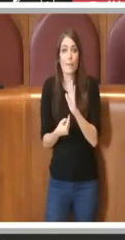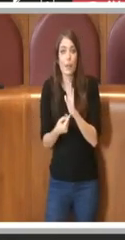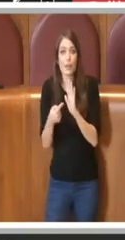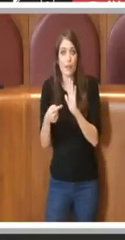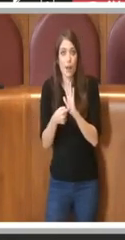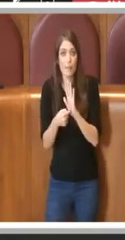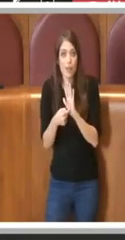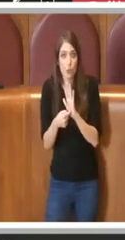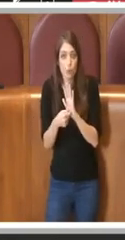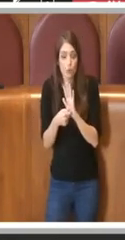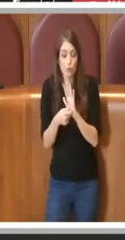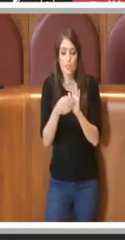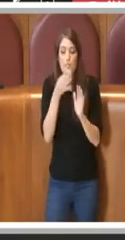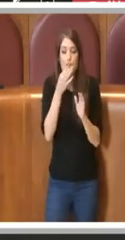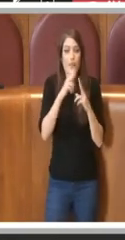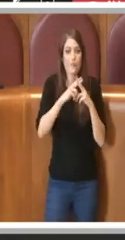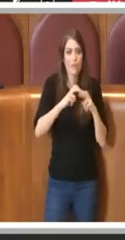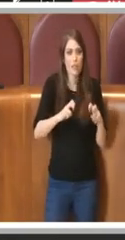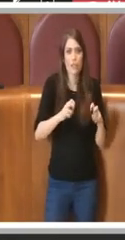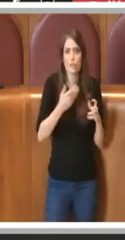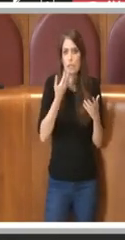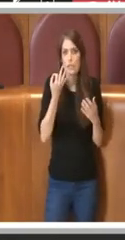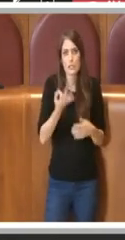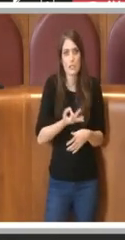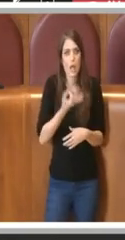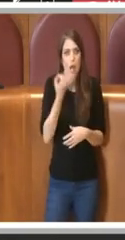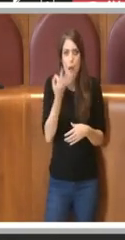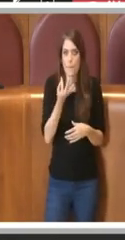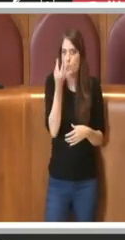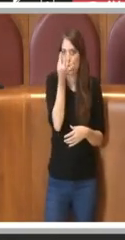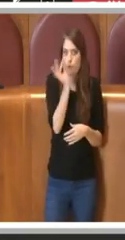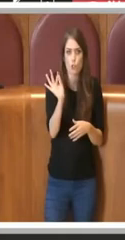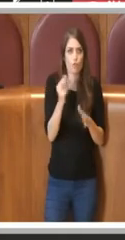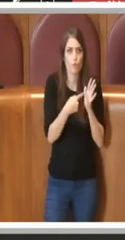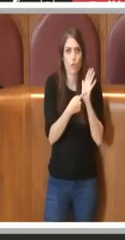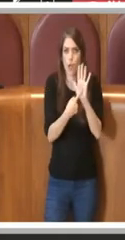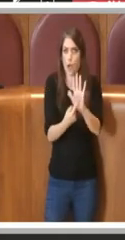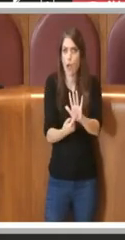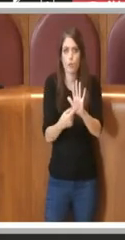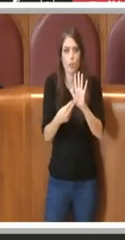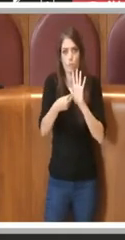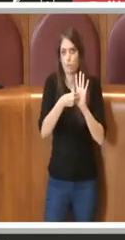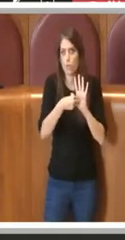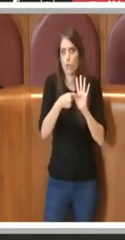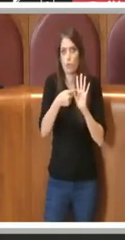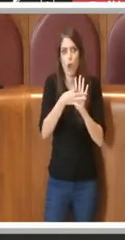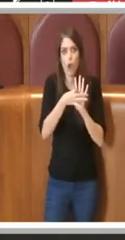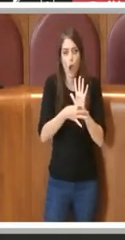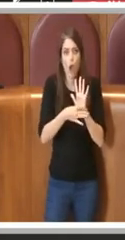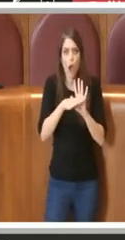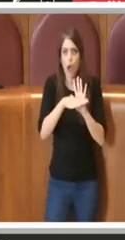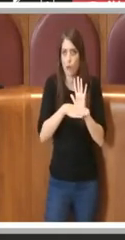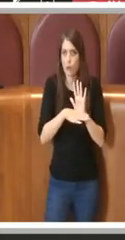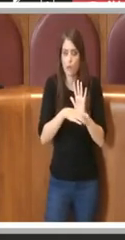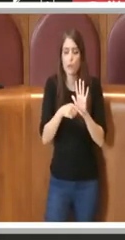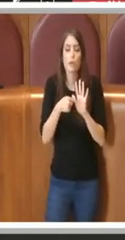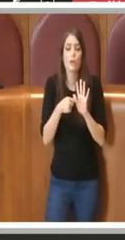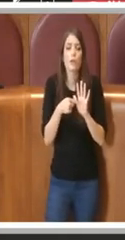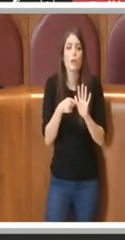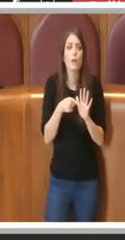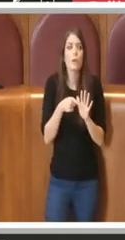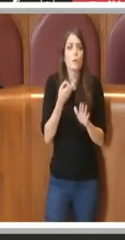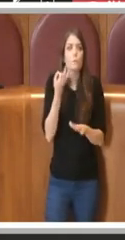che, voglio dire, le verifiche noi le abbiamo sempre specificate negli atti, sembrava, non lo so, come